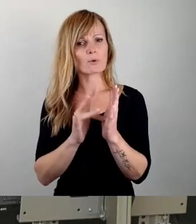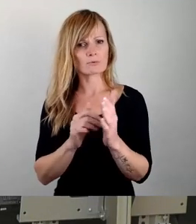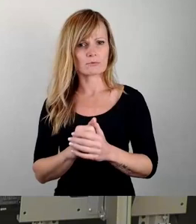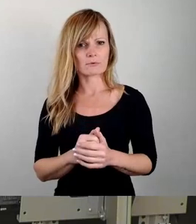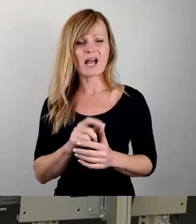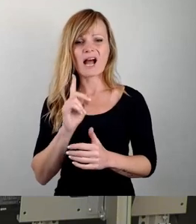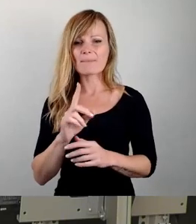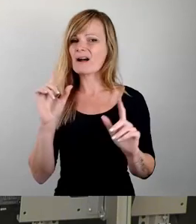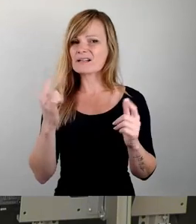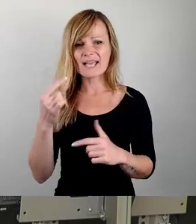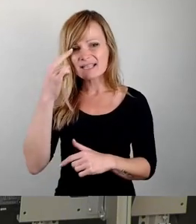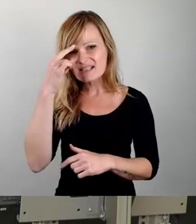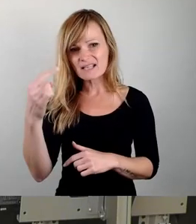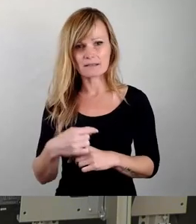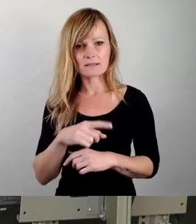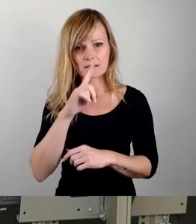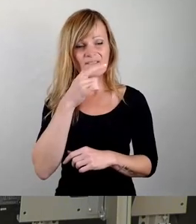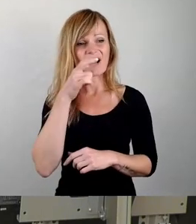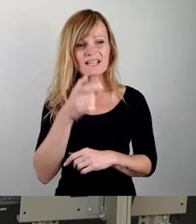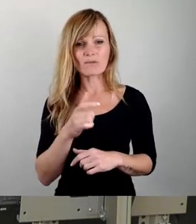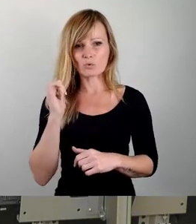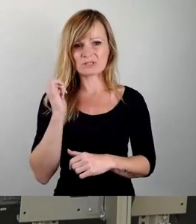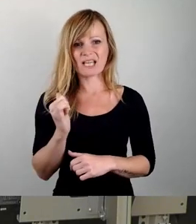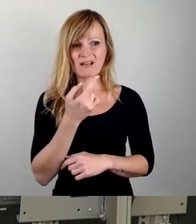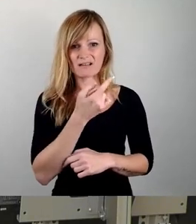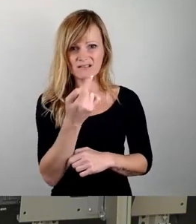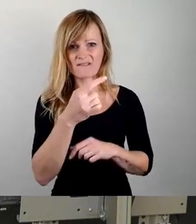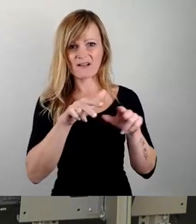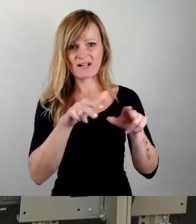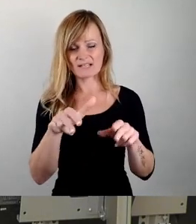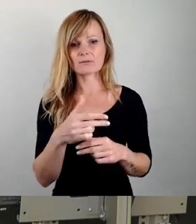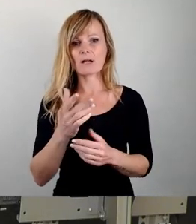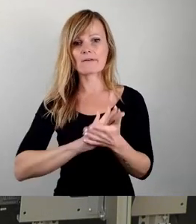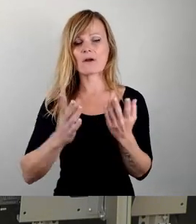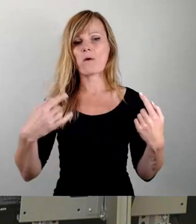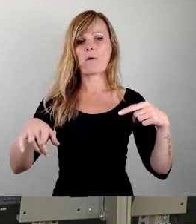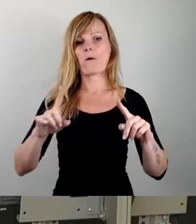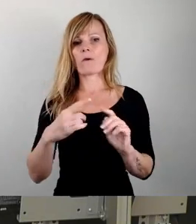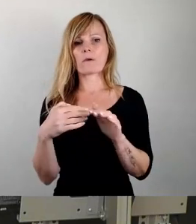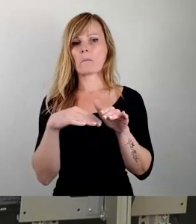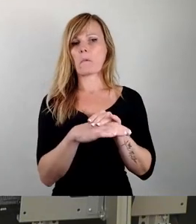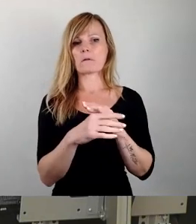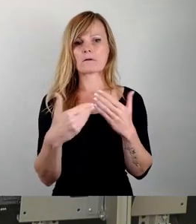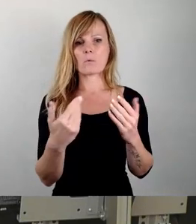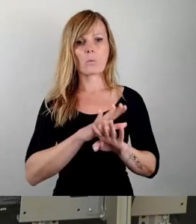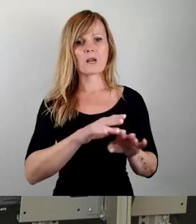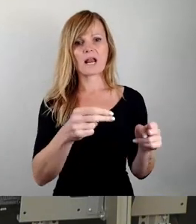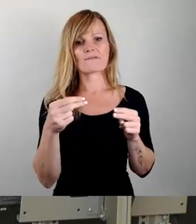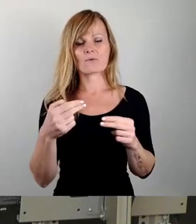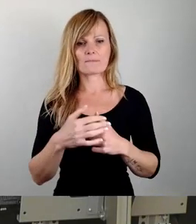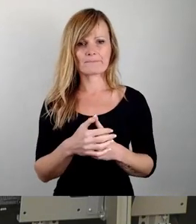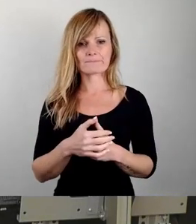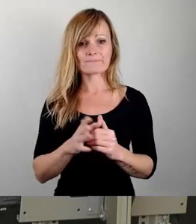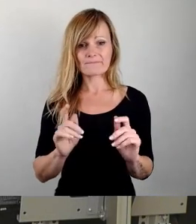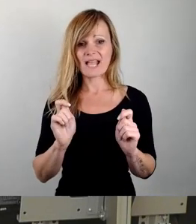wenn sich die Verantwortungsträger dem wirksam entziehen können. Indem der hier vorliegende Antrag Bürgerform in den